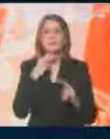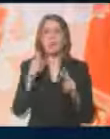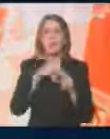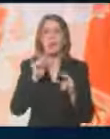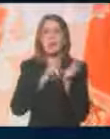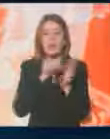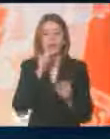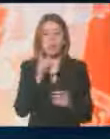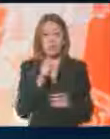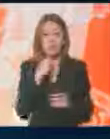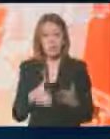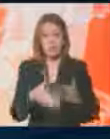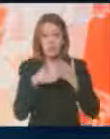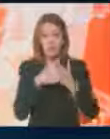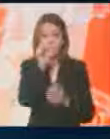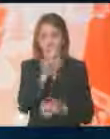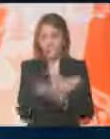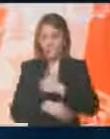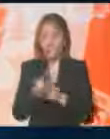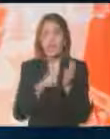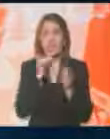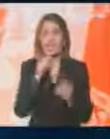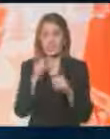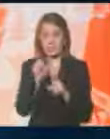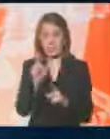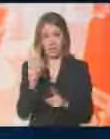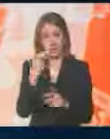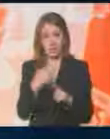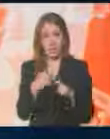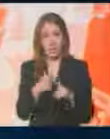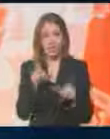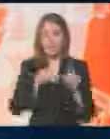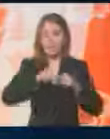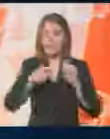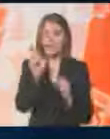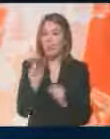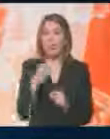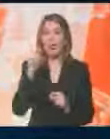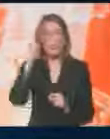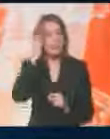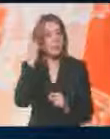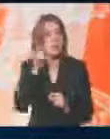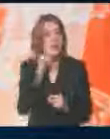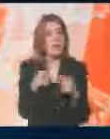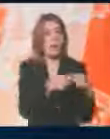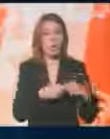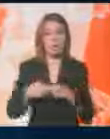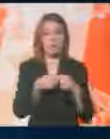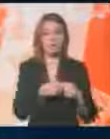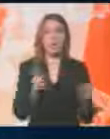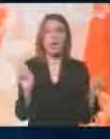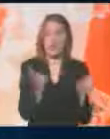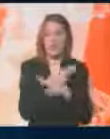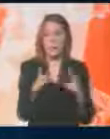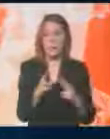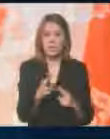korisniku, osobi sa invaliditetom, u slučaju Nenadu, u stvarima koje on osmisli i organizuje, a ne može